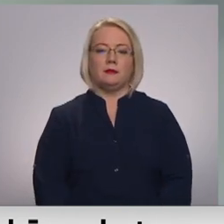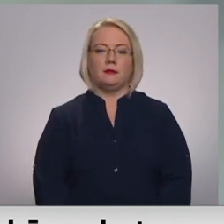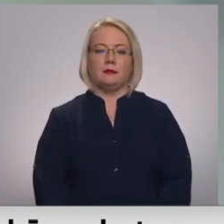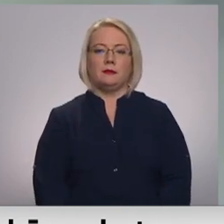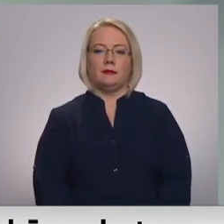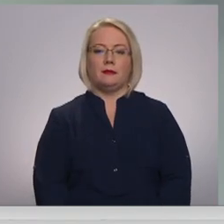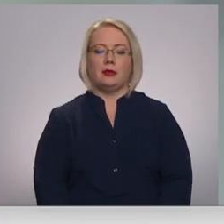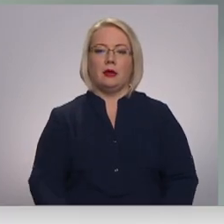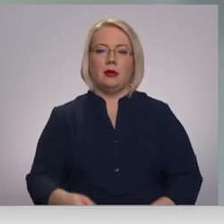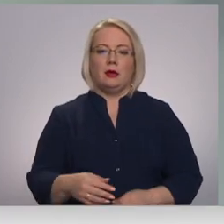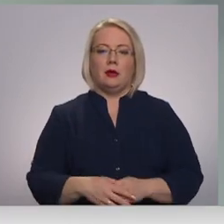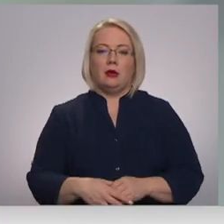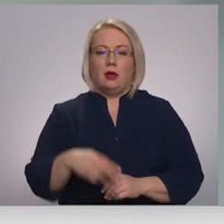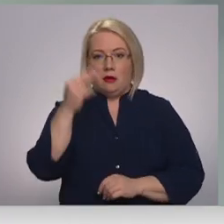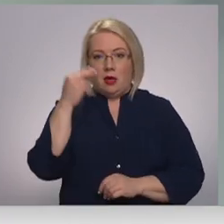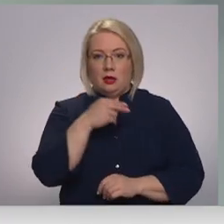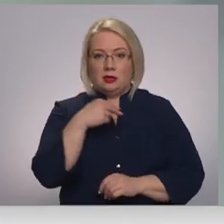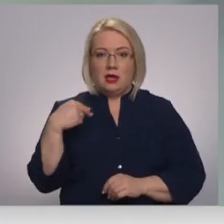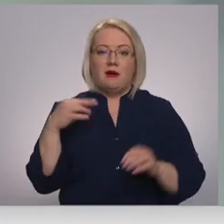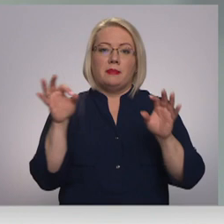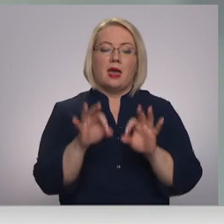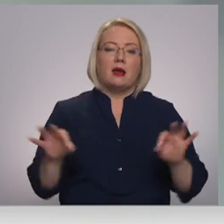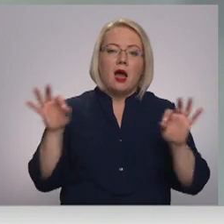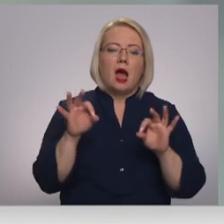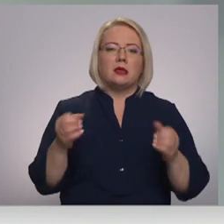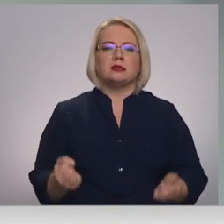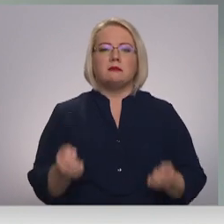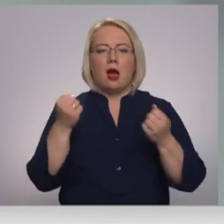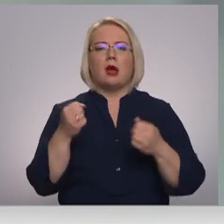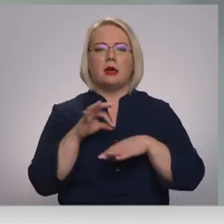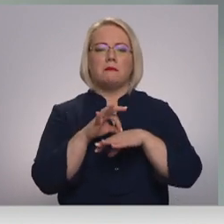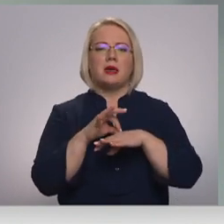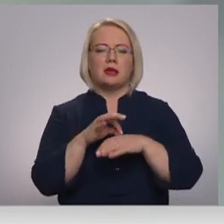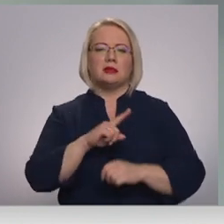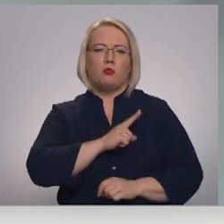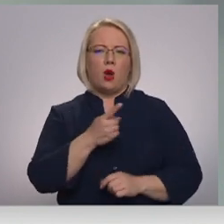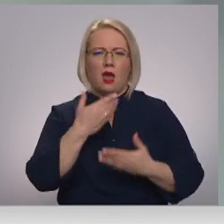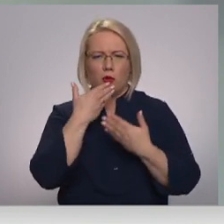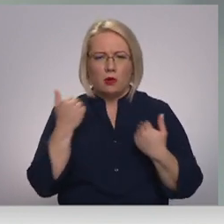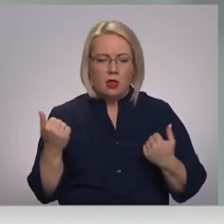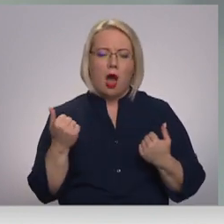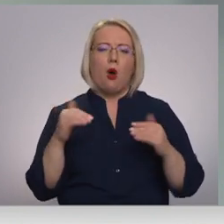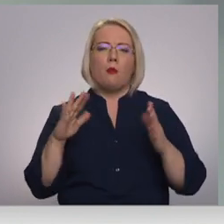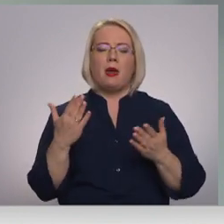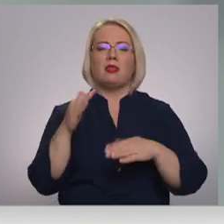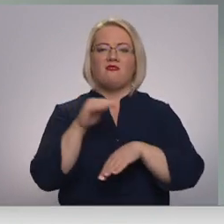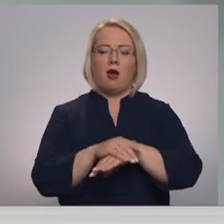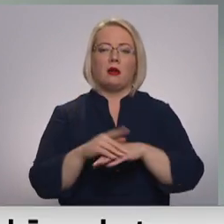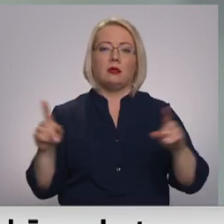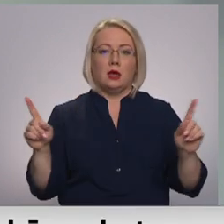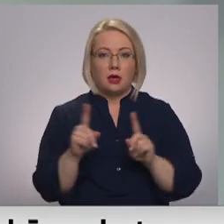Paldies Dievu, nekādu smagu miezas bojājumu nav, bet faktikā tāda ir.